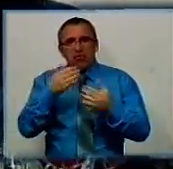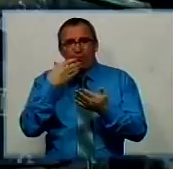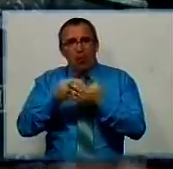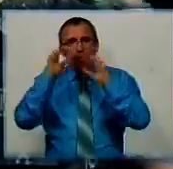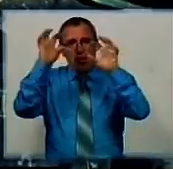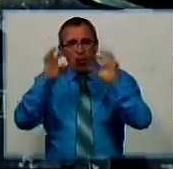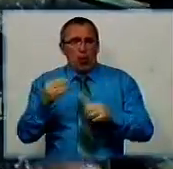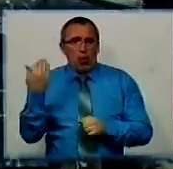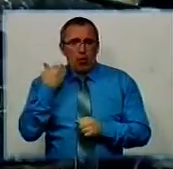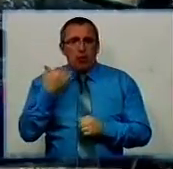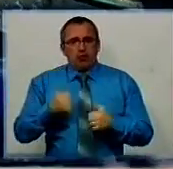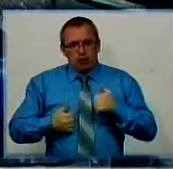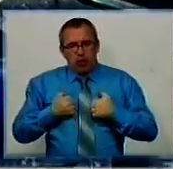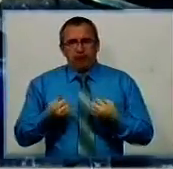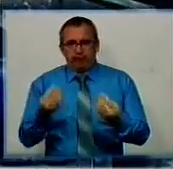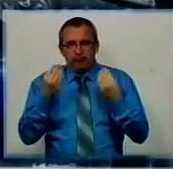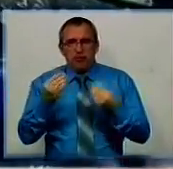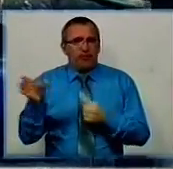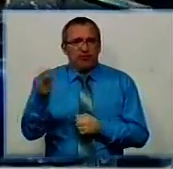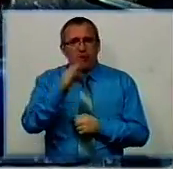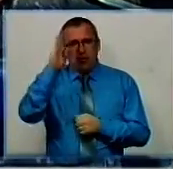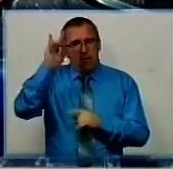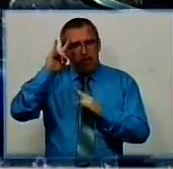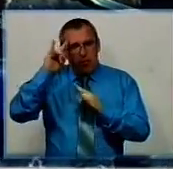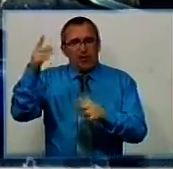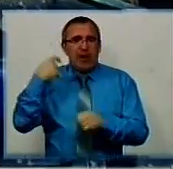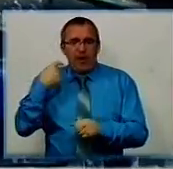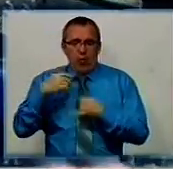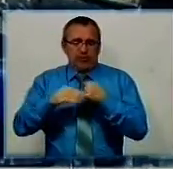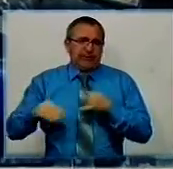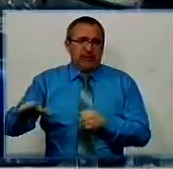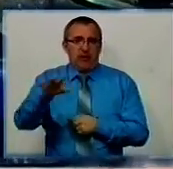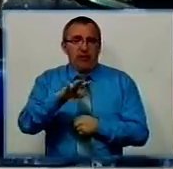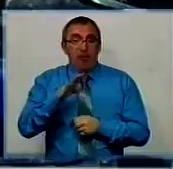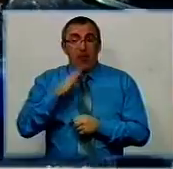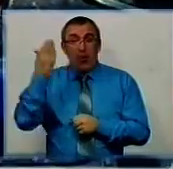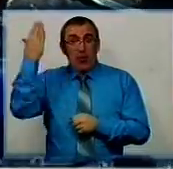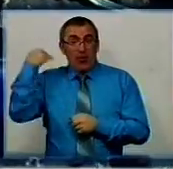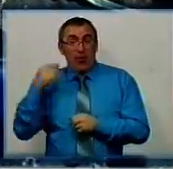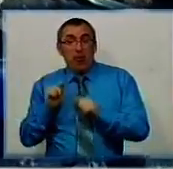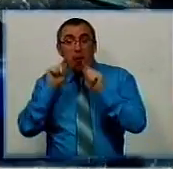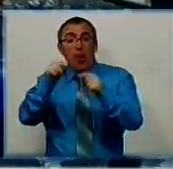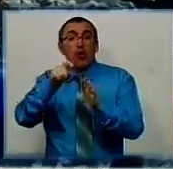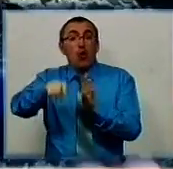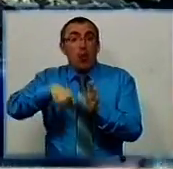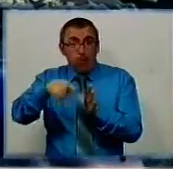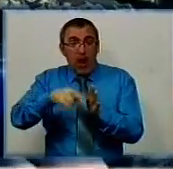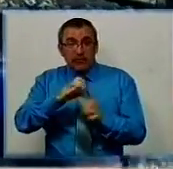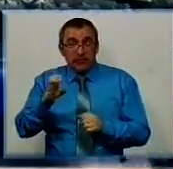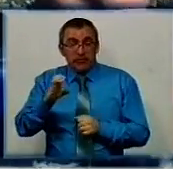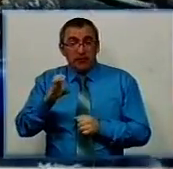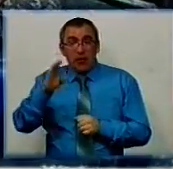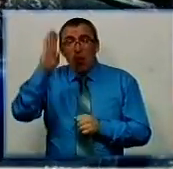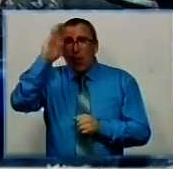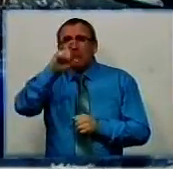долгу. З честю, з достоїстю всі наші хлопці прославляли кіровоградську землю. До того часу, коли ми опали на Донбас, нас запитали